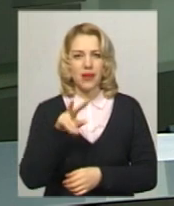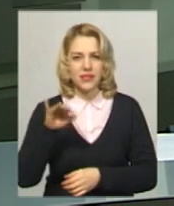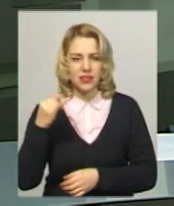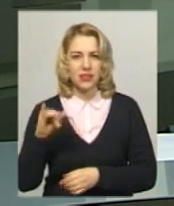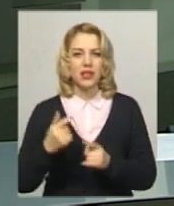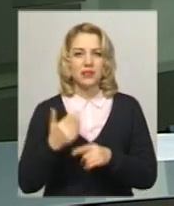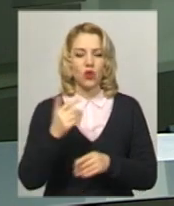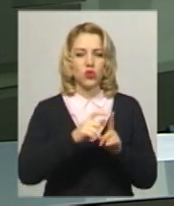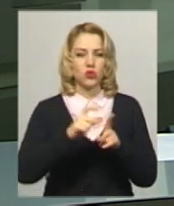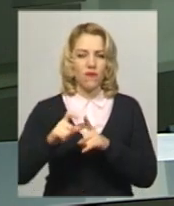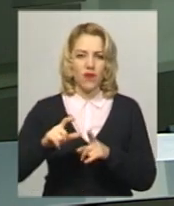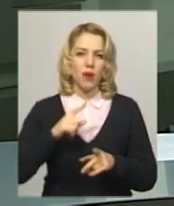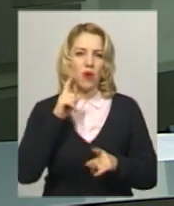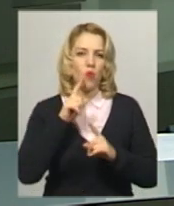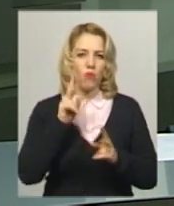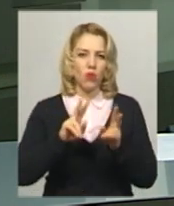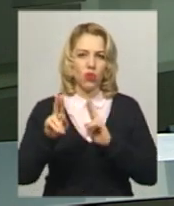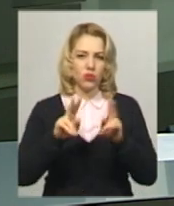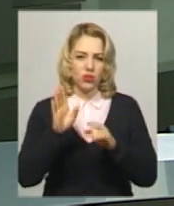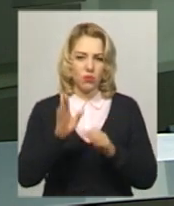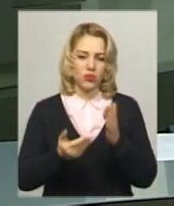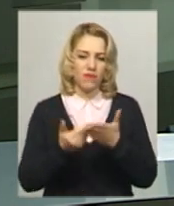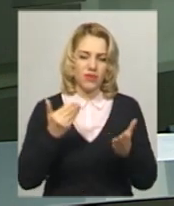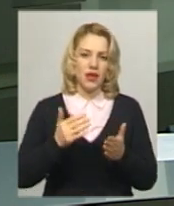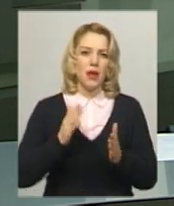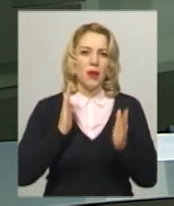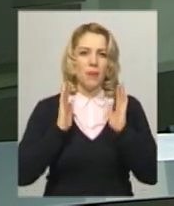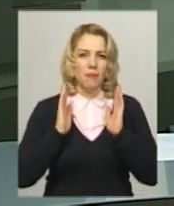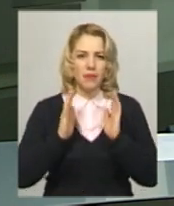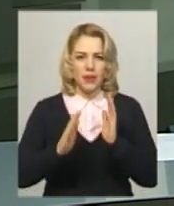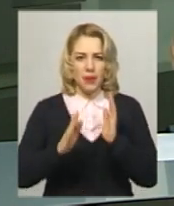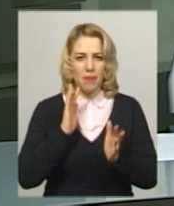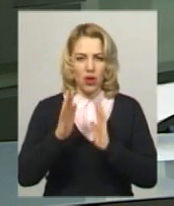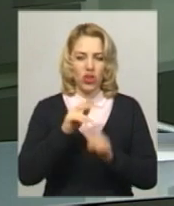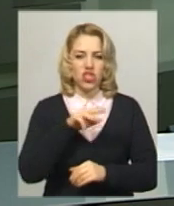словами, омолодження відбуватиметься від парку імені Михайла Чекмана до заводу Нева.